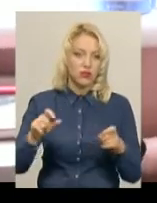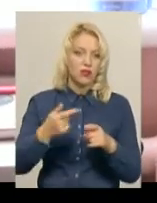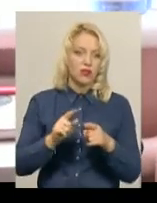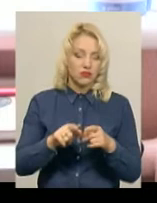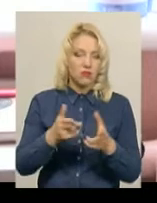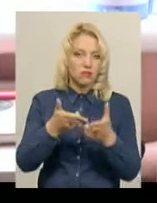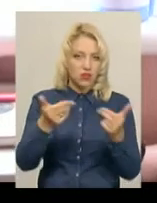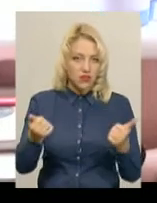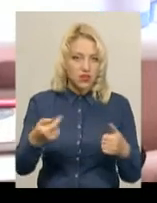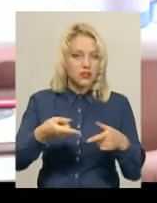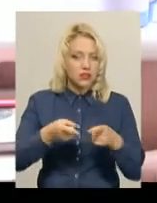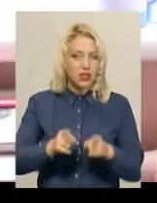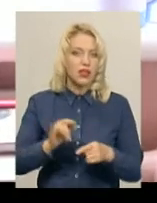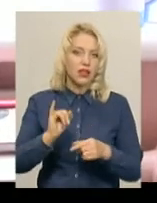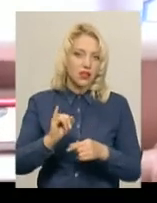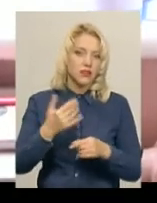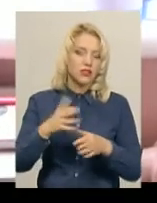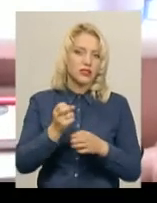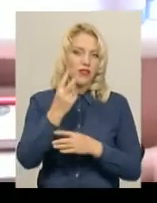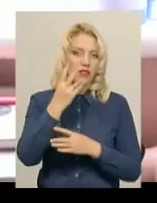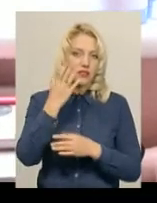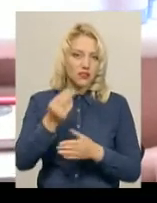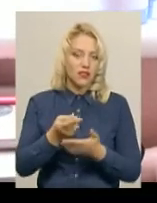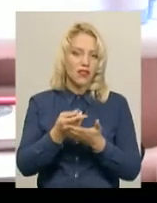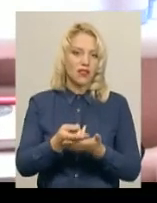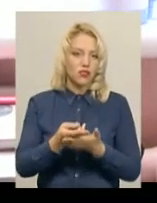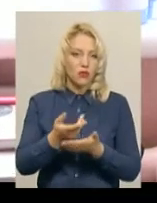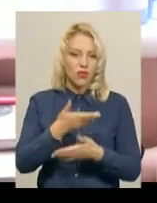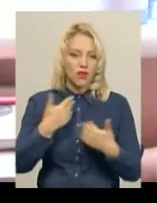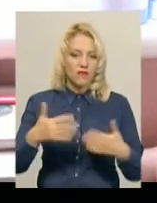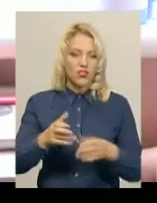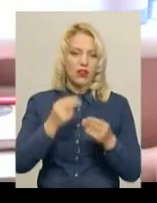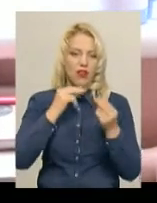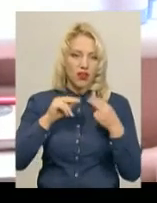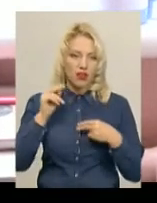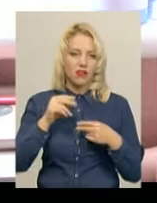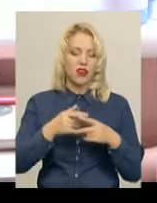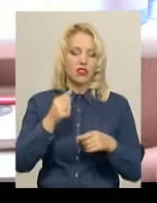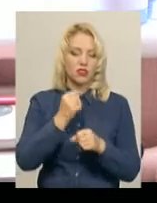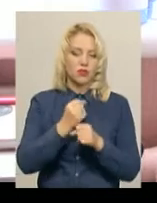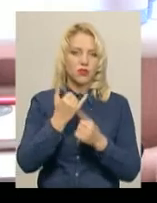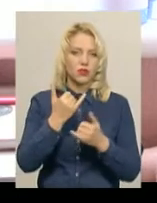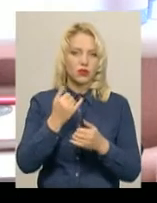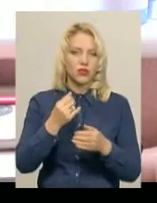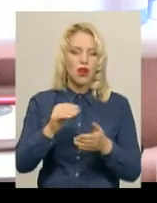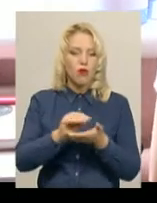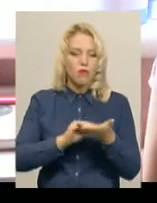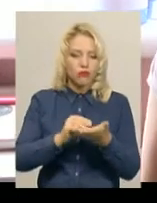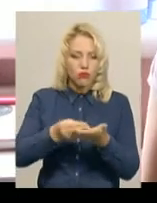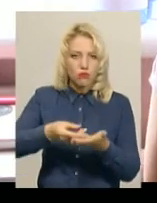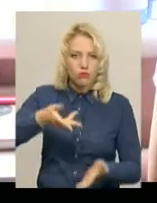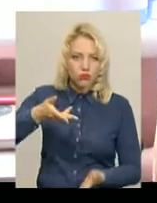лежимо 12 днів тут. Вже нам краще набагато, зробили сьогодні повторну пункцію, все